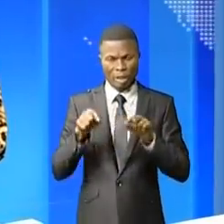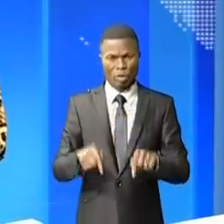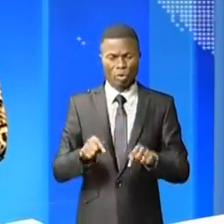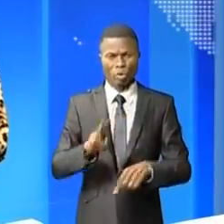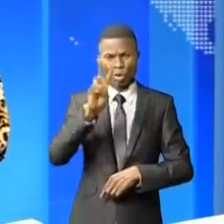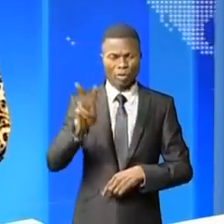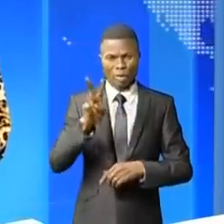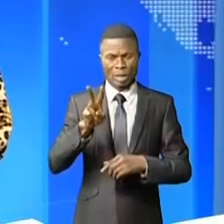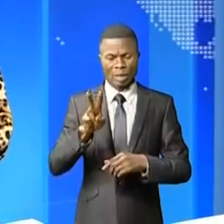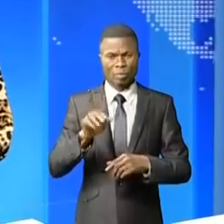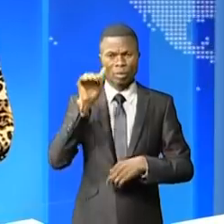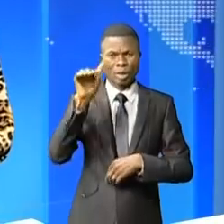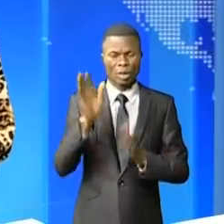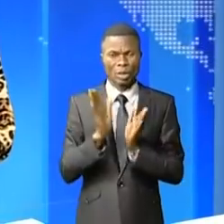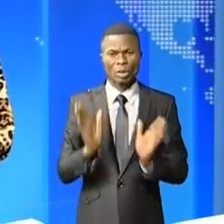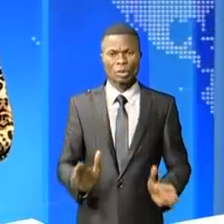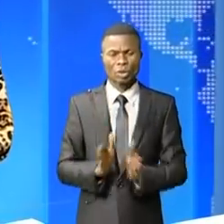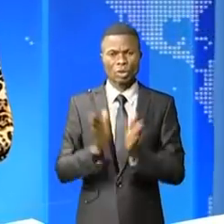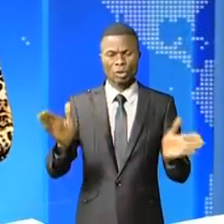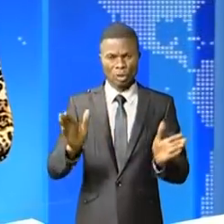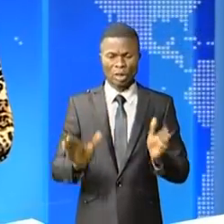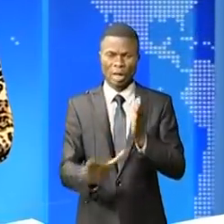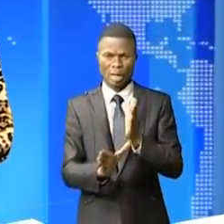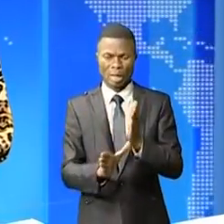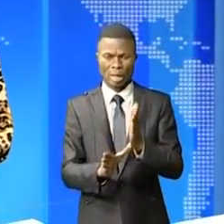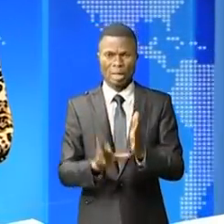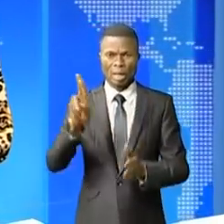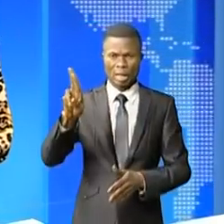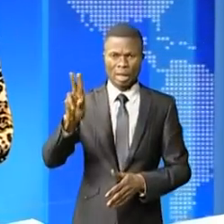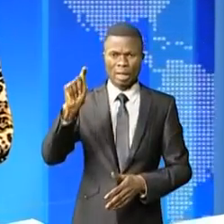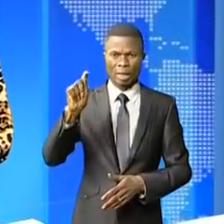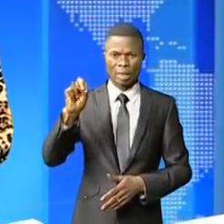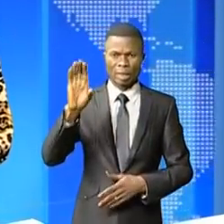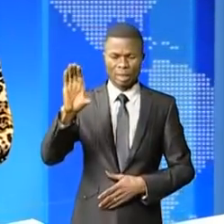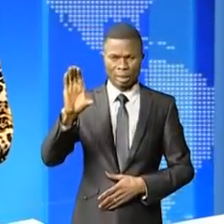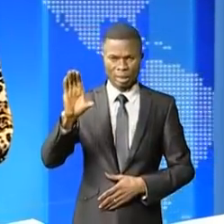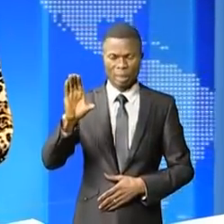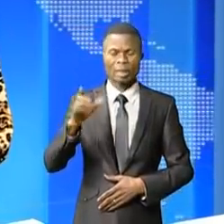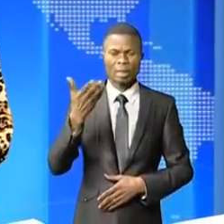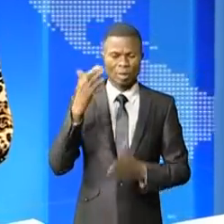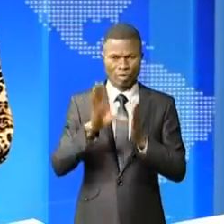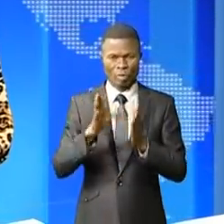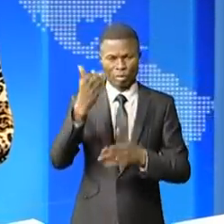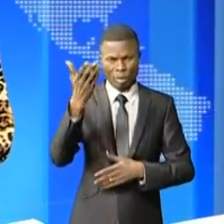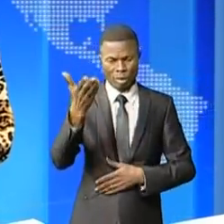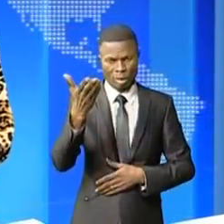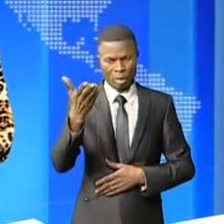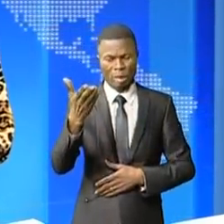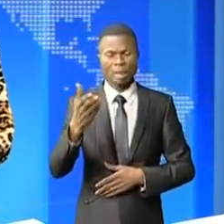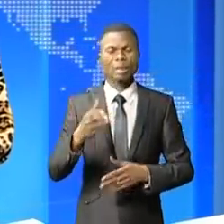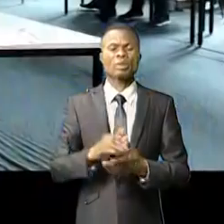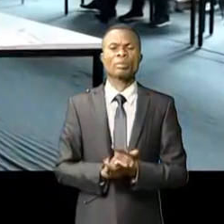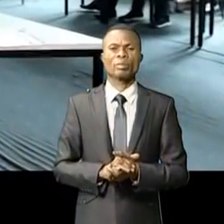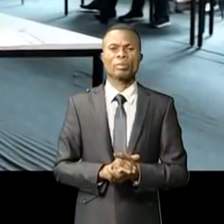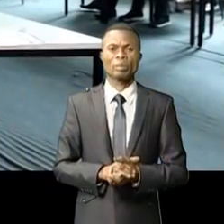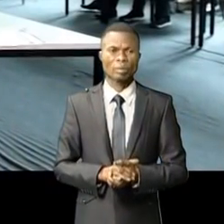'hui par le directeur général par intérim de la RTNC, Freddy Moulumba-Kaboua. Rode Panda nous en